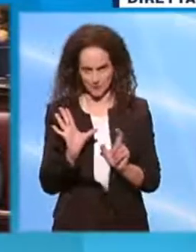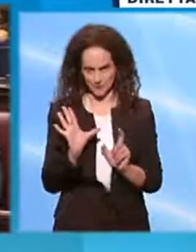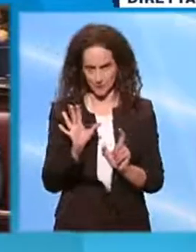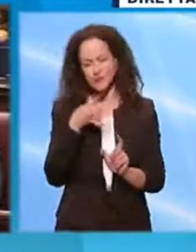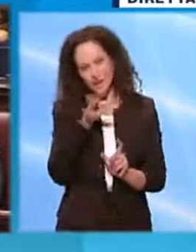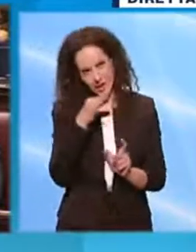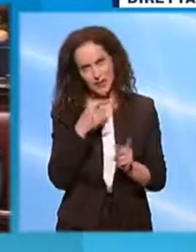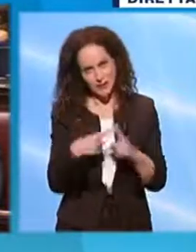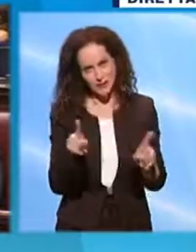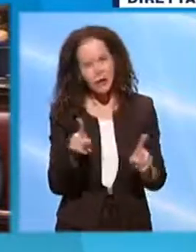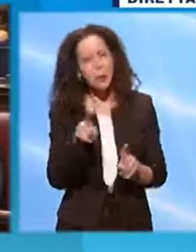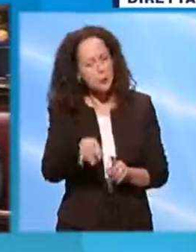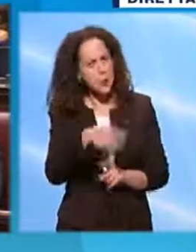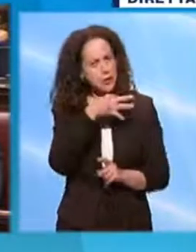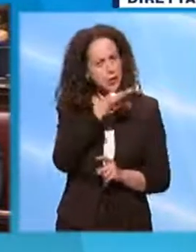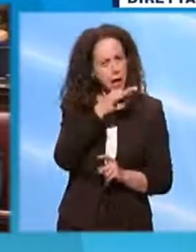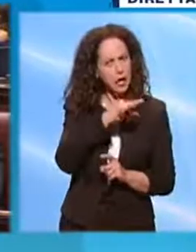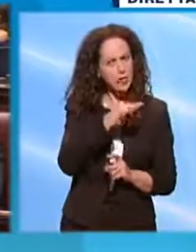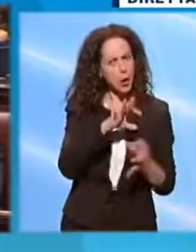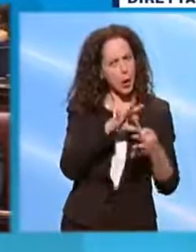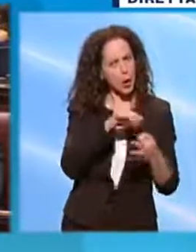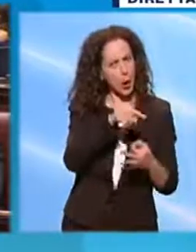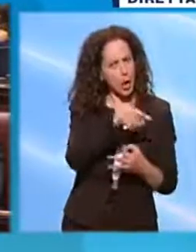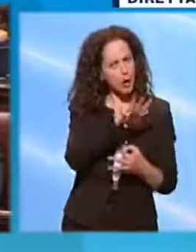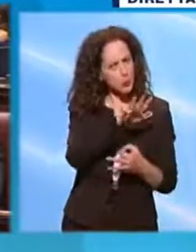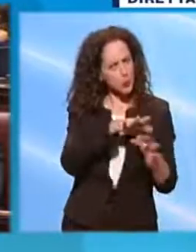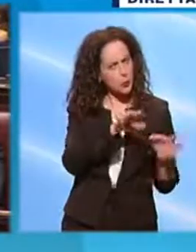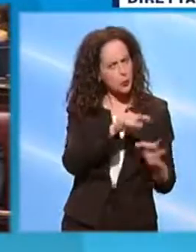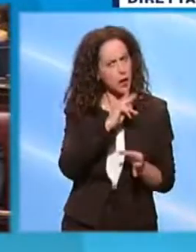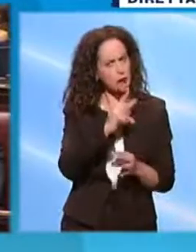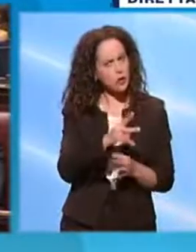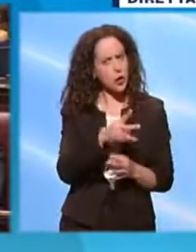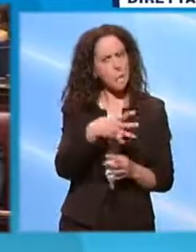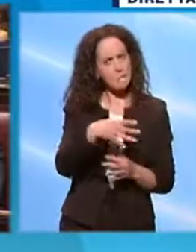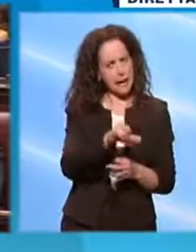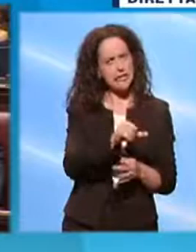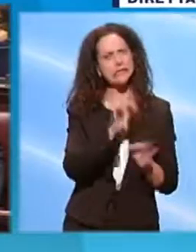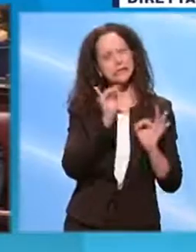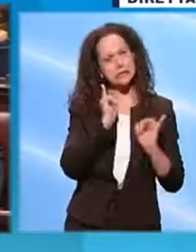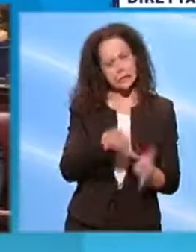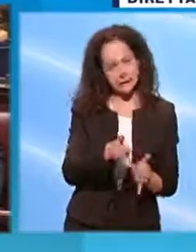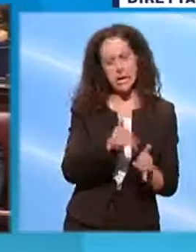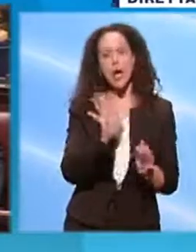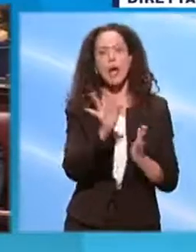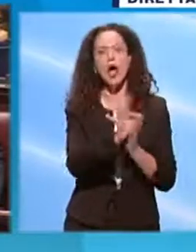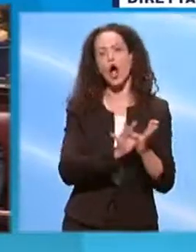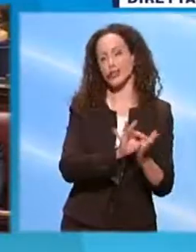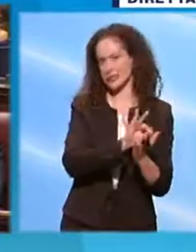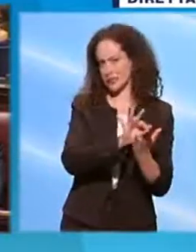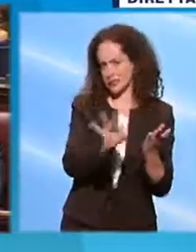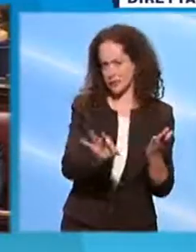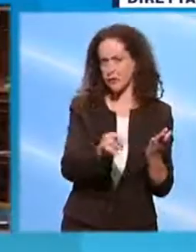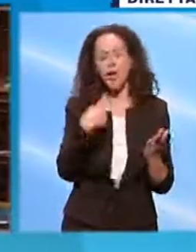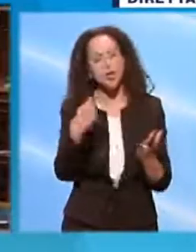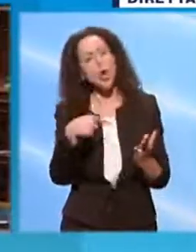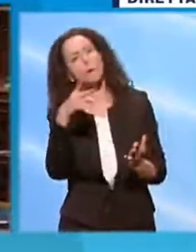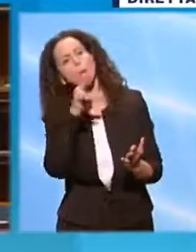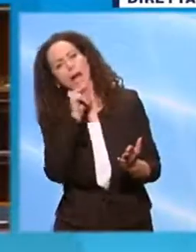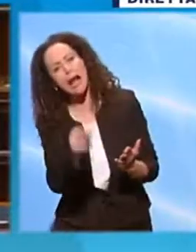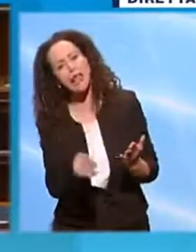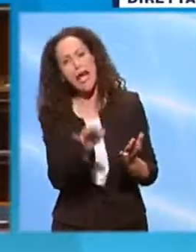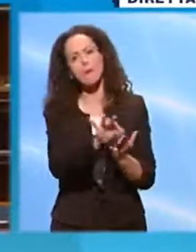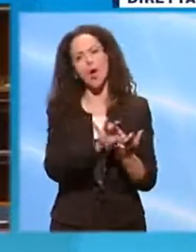dichiarazione del collega dei 5 Stelle, che di fatto dice va bene il MES senza condizionalità, poi dopo parleremo delle condizionalità.